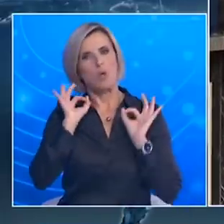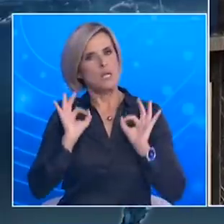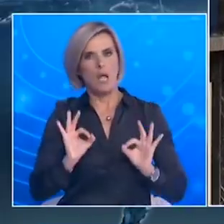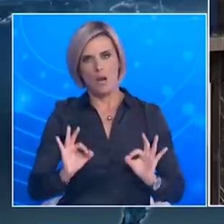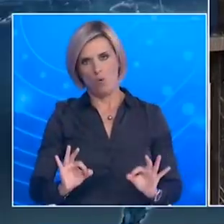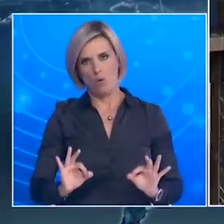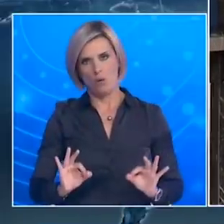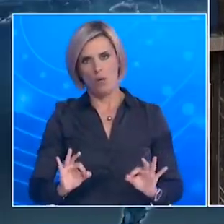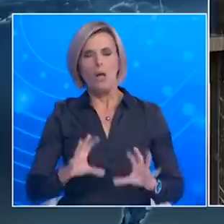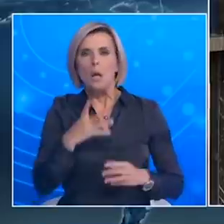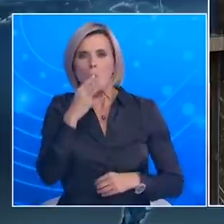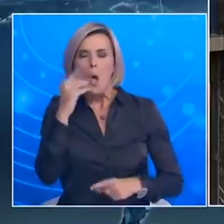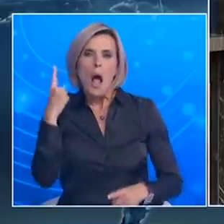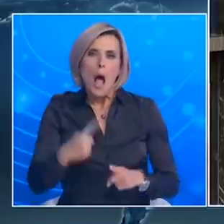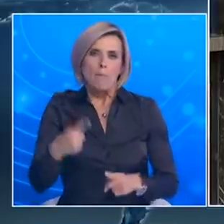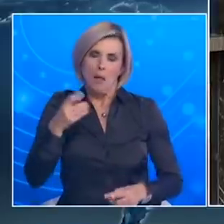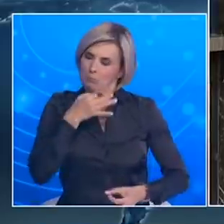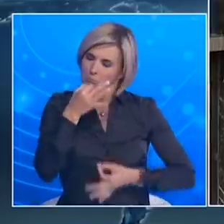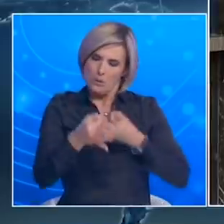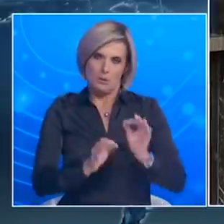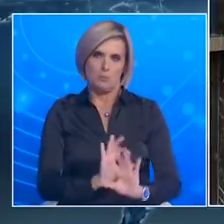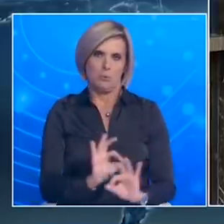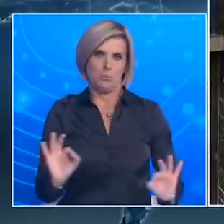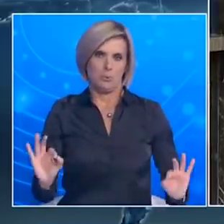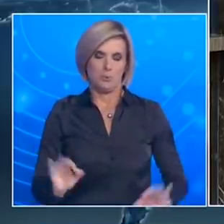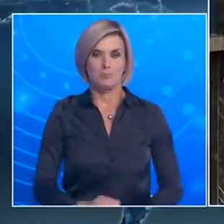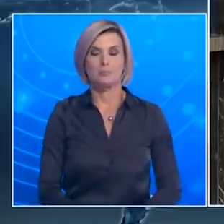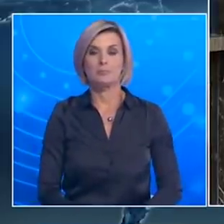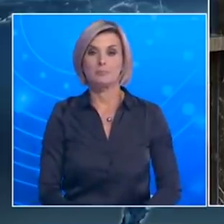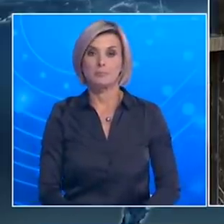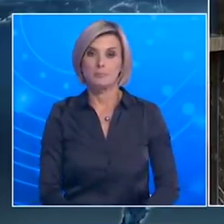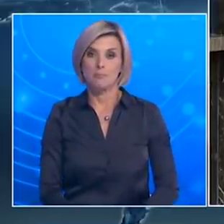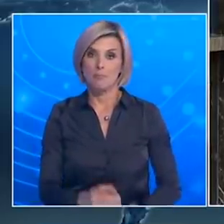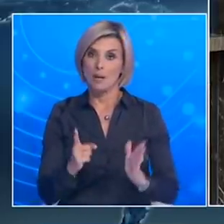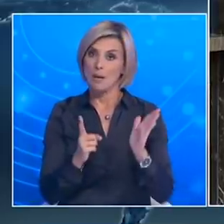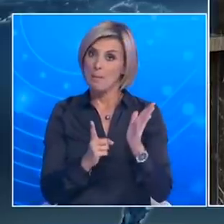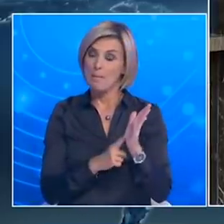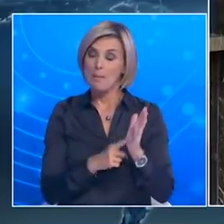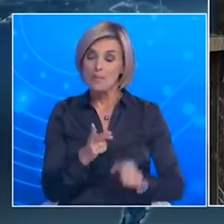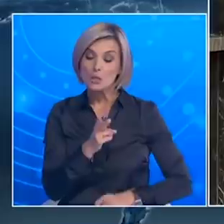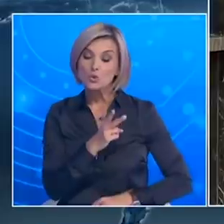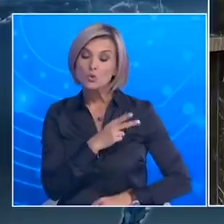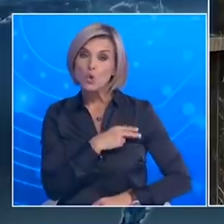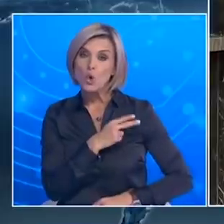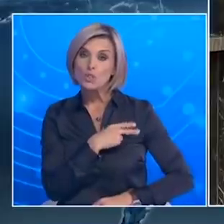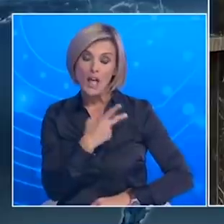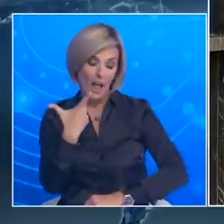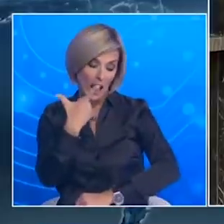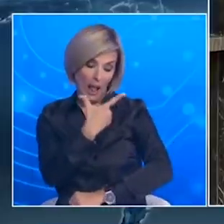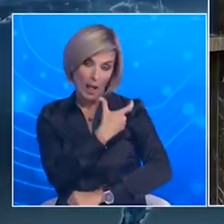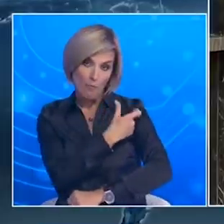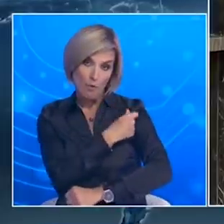απλός και ουσιαστικός Πρέπει να γίνει με τέτοιο τρόπο Ο εμβολιασμός του πληθυσμού